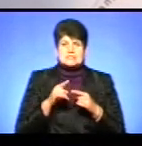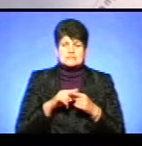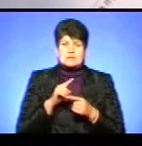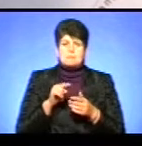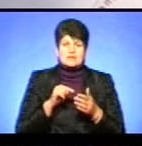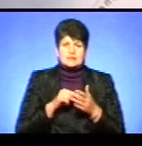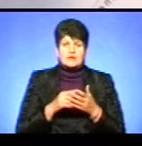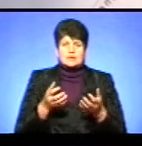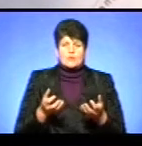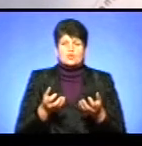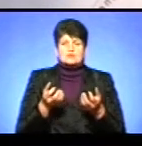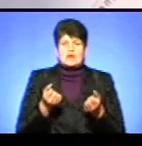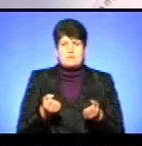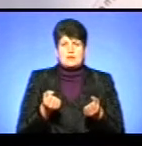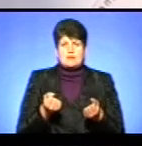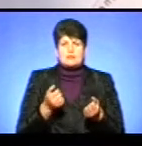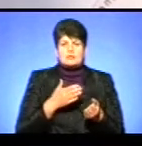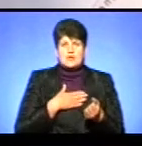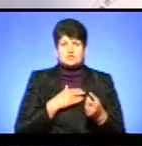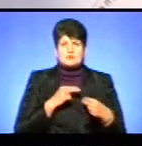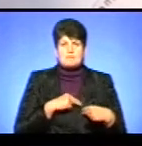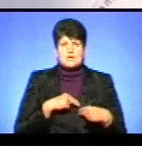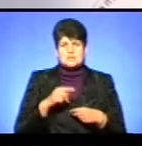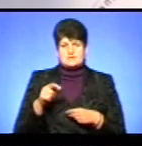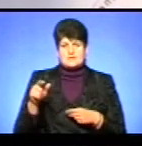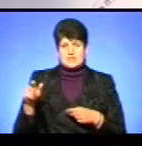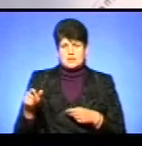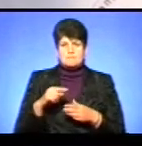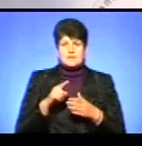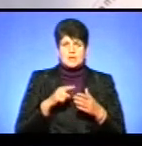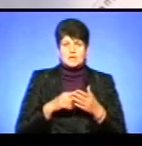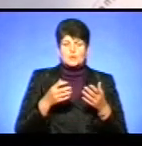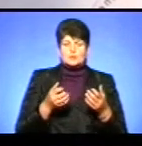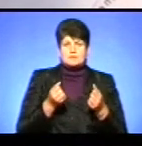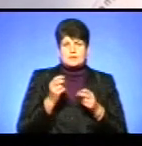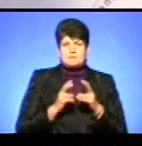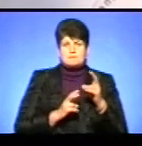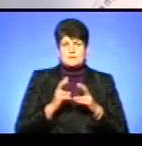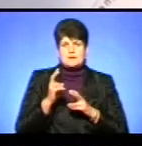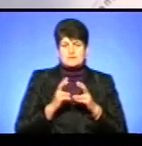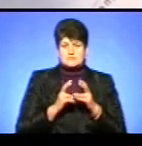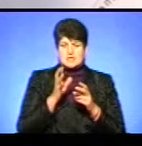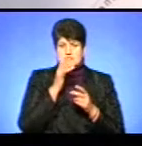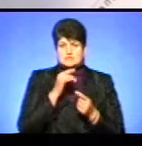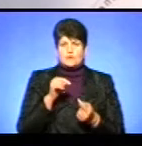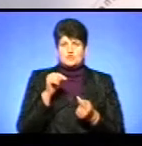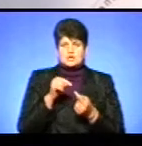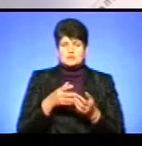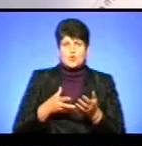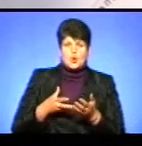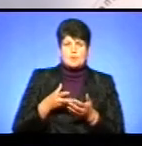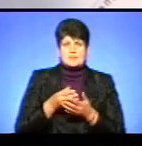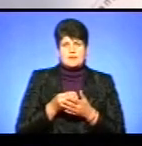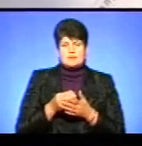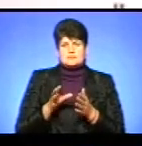утримання наших працівників, питання утримання підприємства і своєчасного оплати за